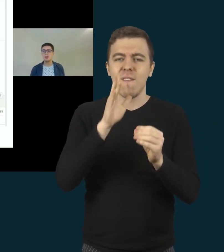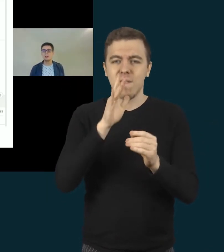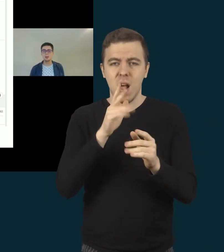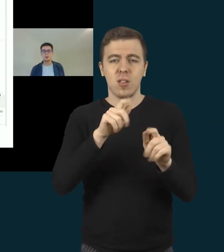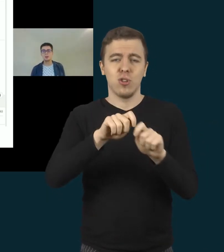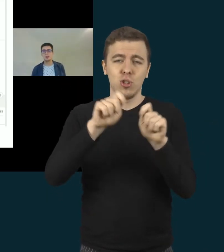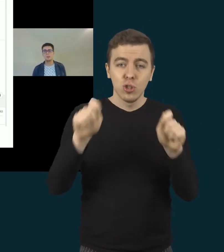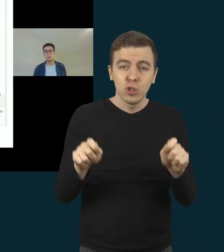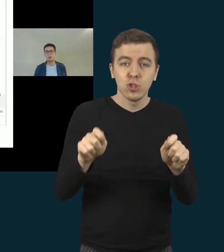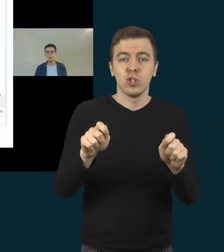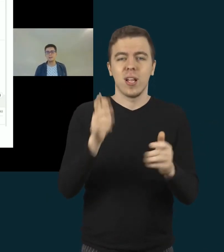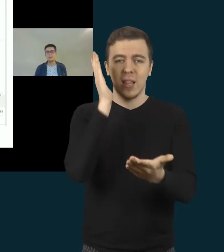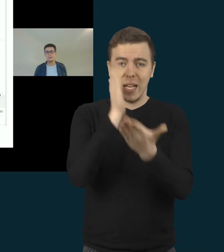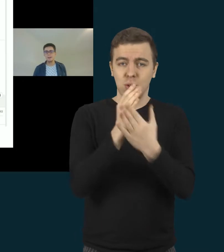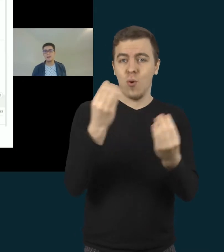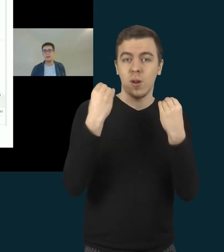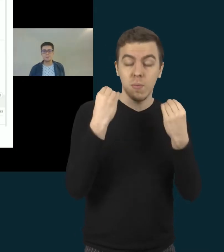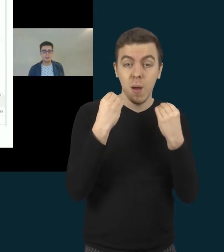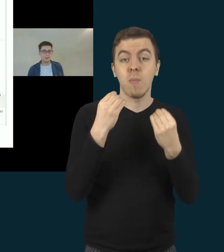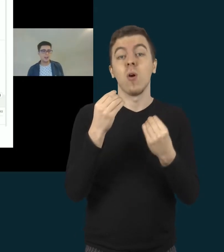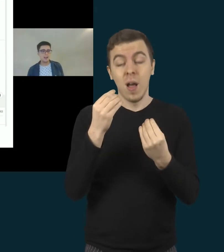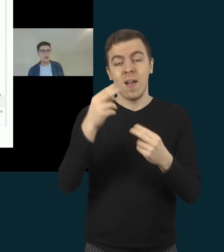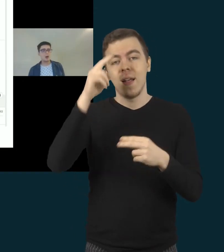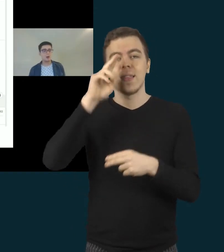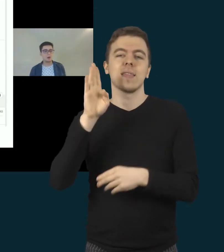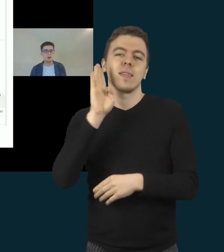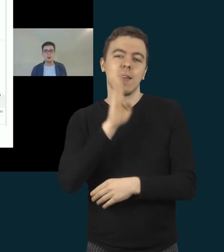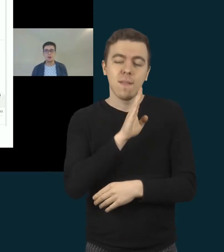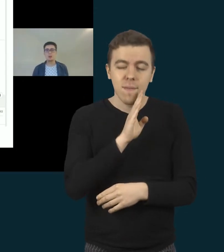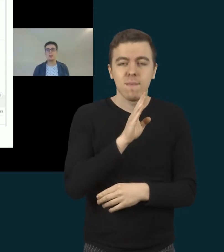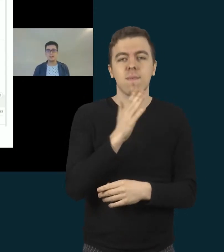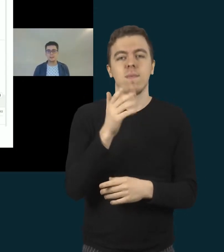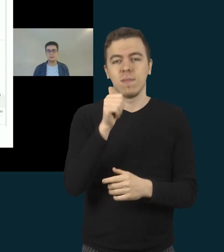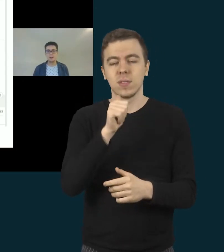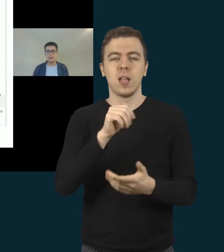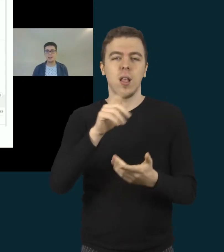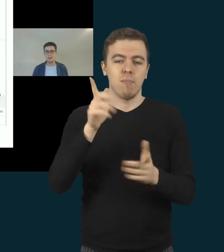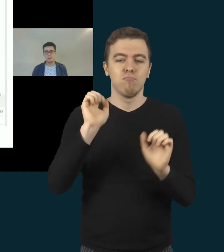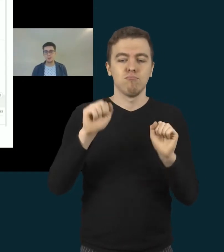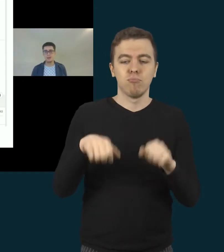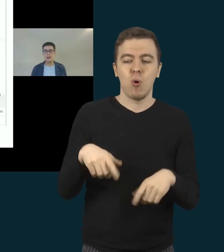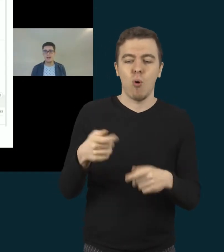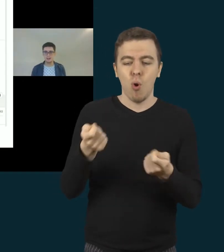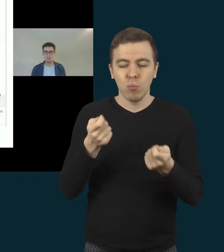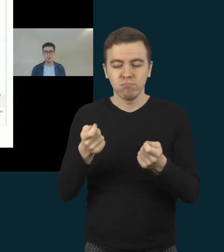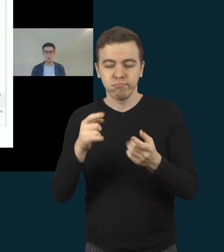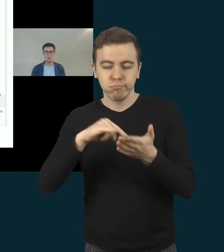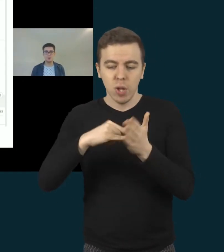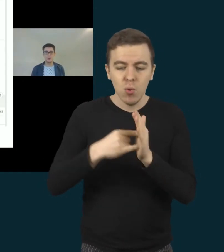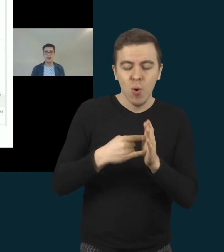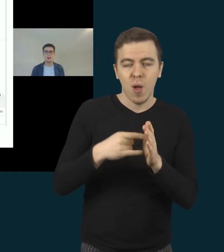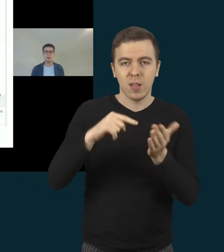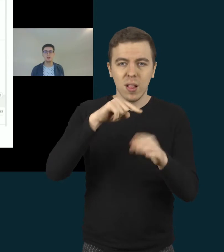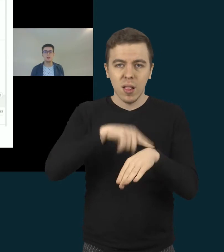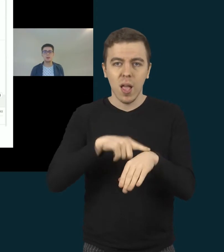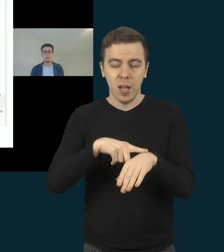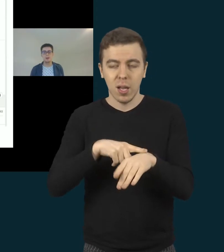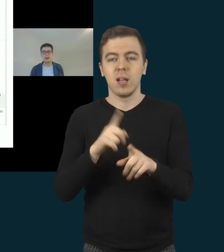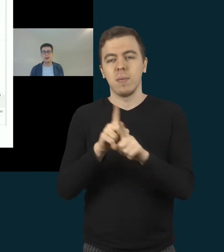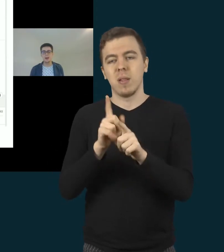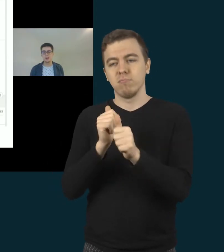tiesoginė pamoka. Tai tėvai tikrai galėjo organizuoti savo laiką ir prisitaikyti prie mūsų tvarkaraščio.